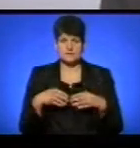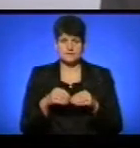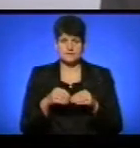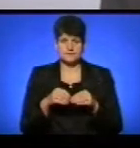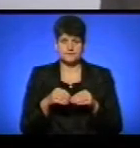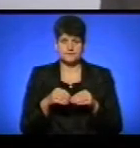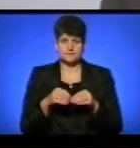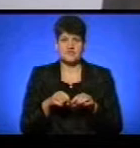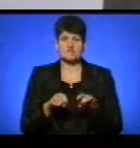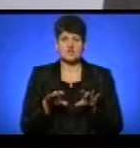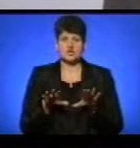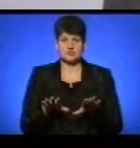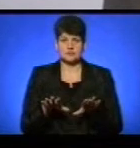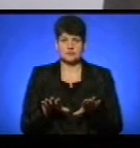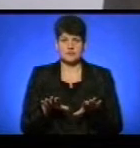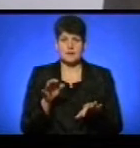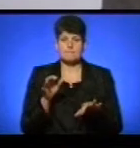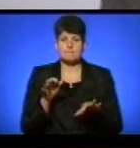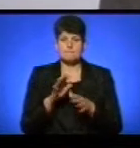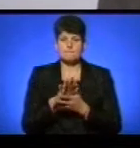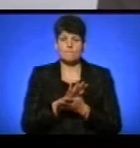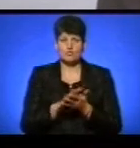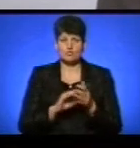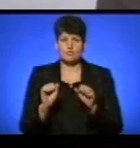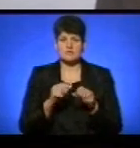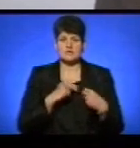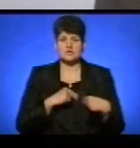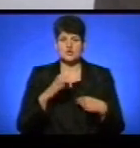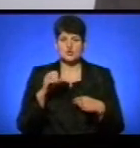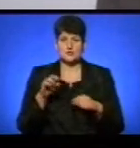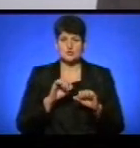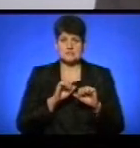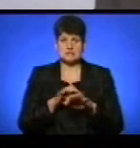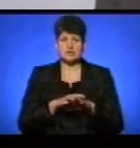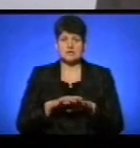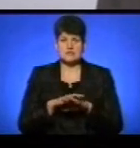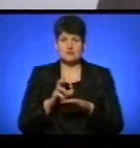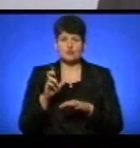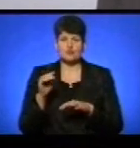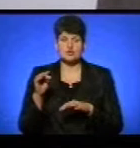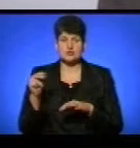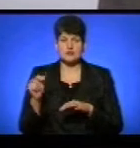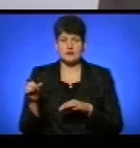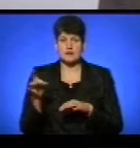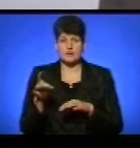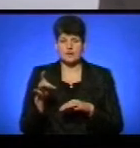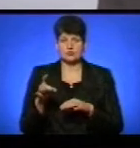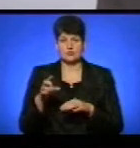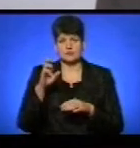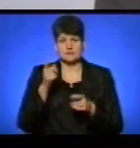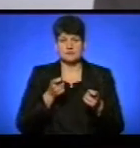вирішив позові управління праці та соціального захисту населення Бучацької районної державної